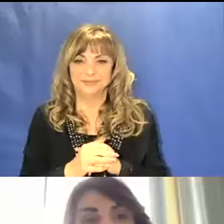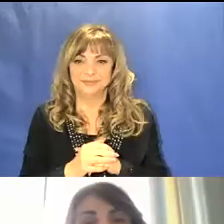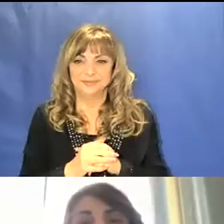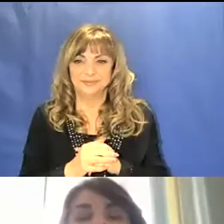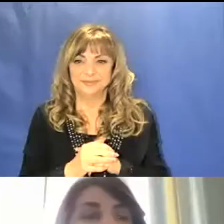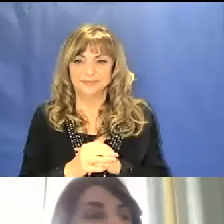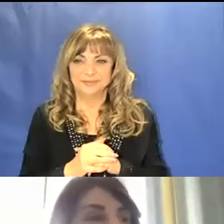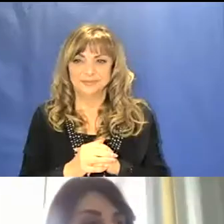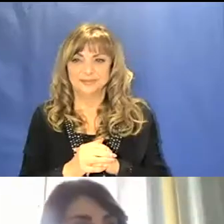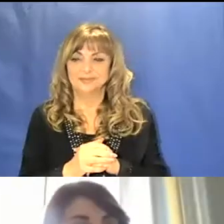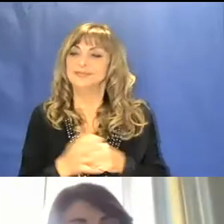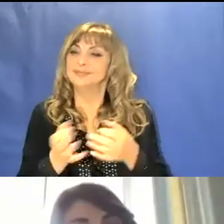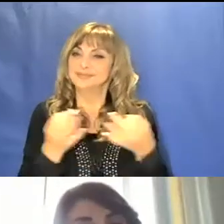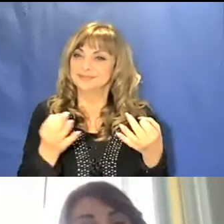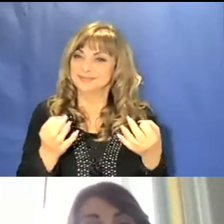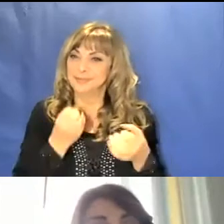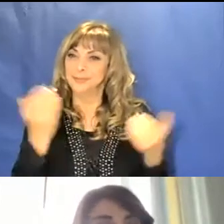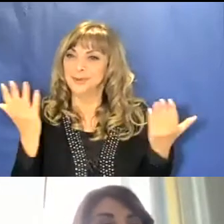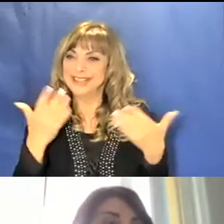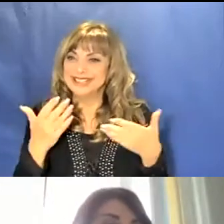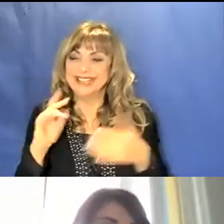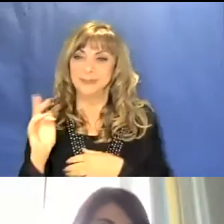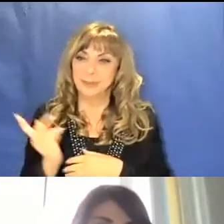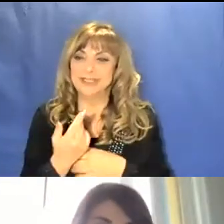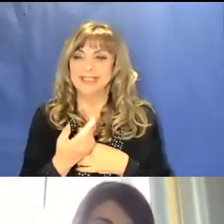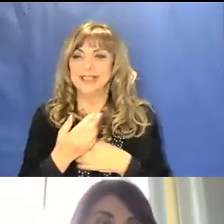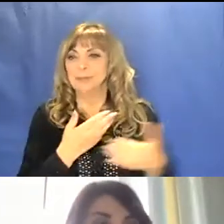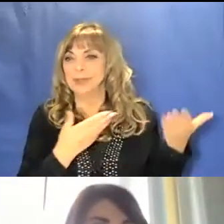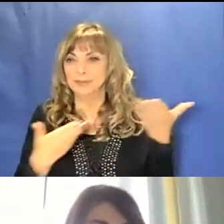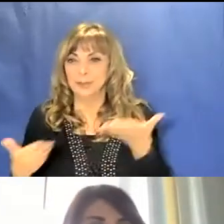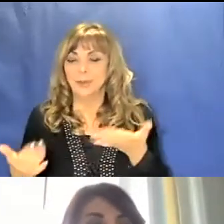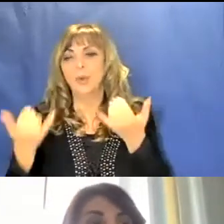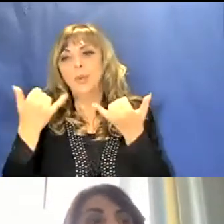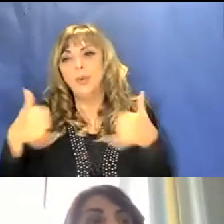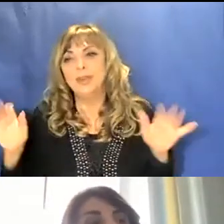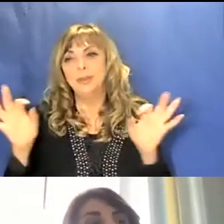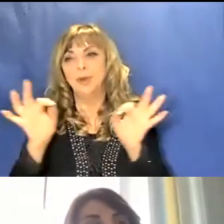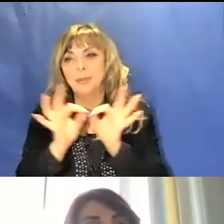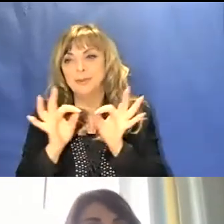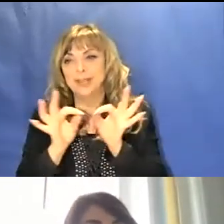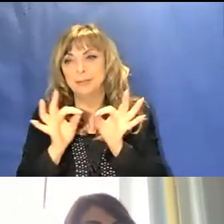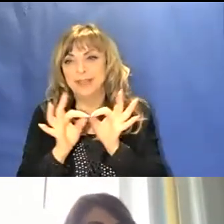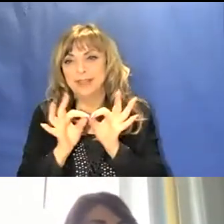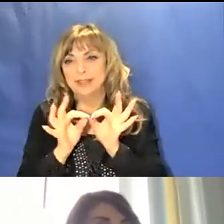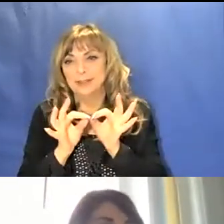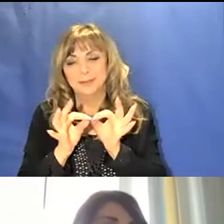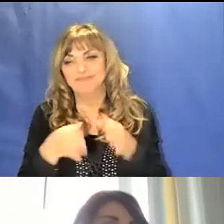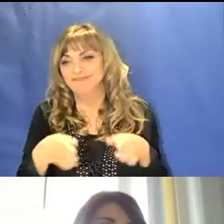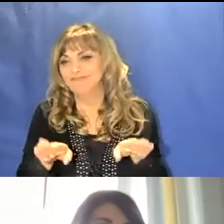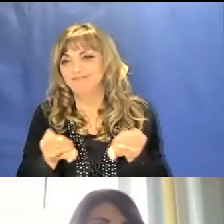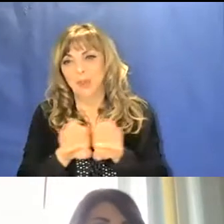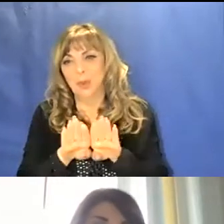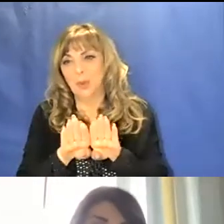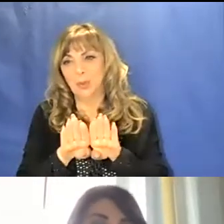Bene, buonasera a tutti. Benvenuti a questo ultimo appuntamento che chiude il ciclo di